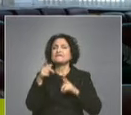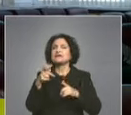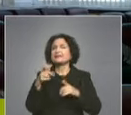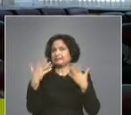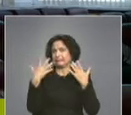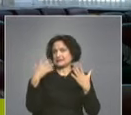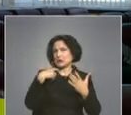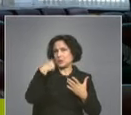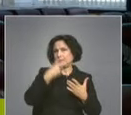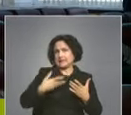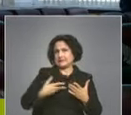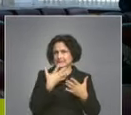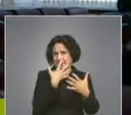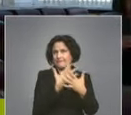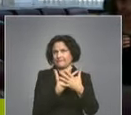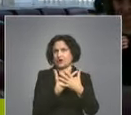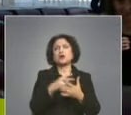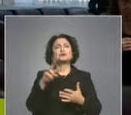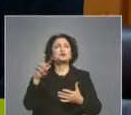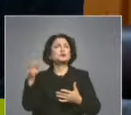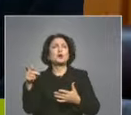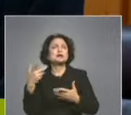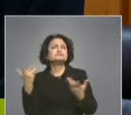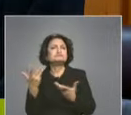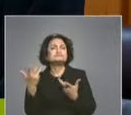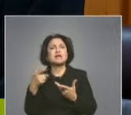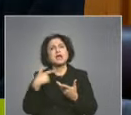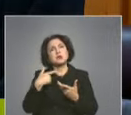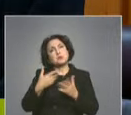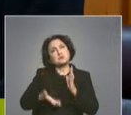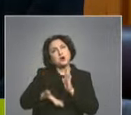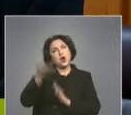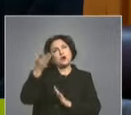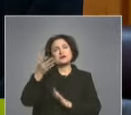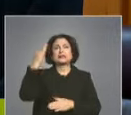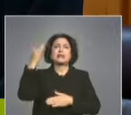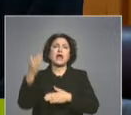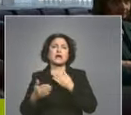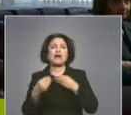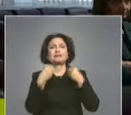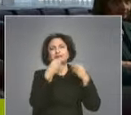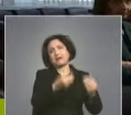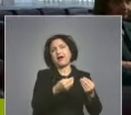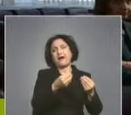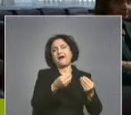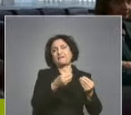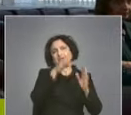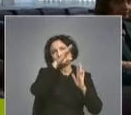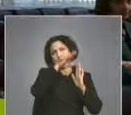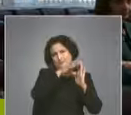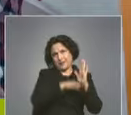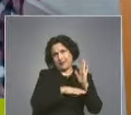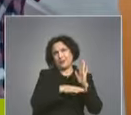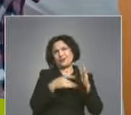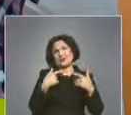6, доволен ли сте? Да, нормално е. Когато искаме повече, накрая дават по-малко и така получаваме реално това,